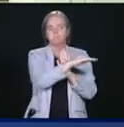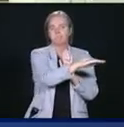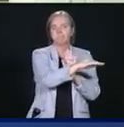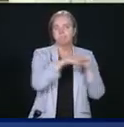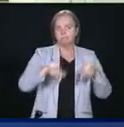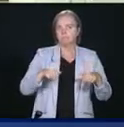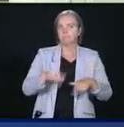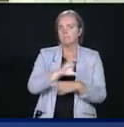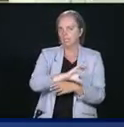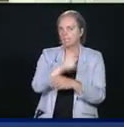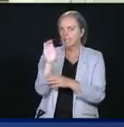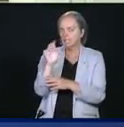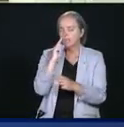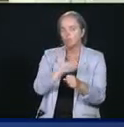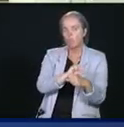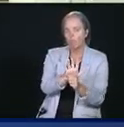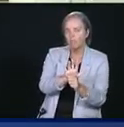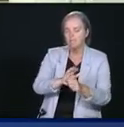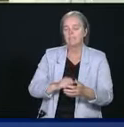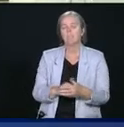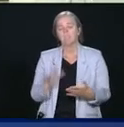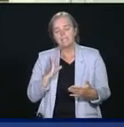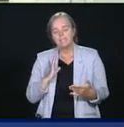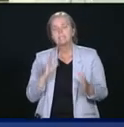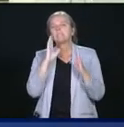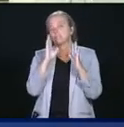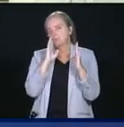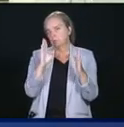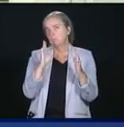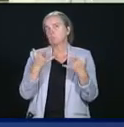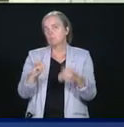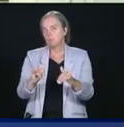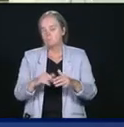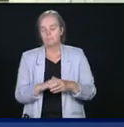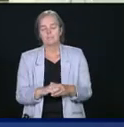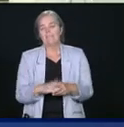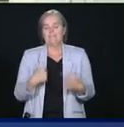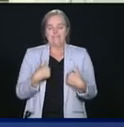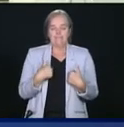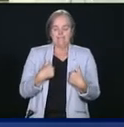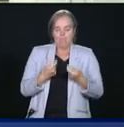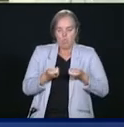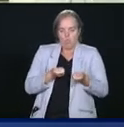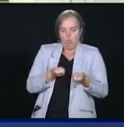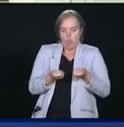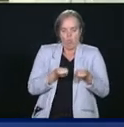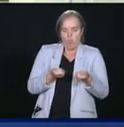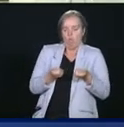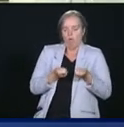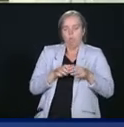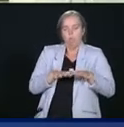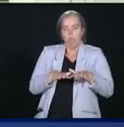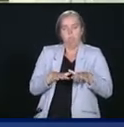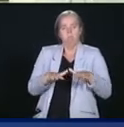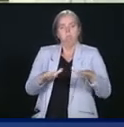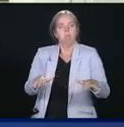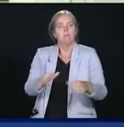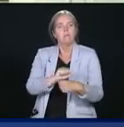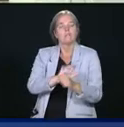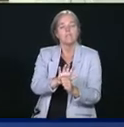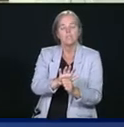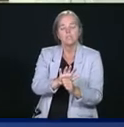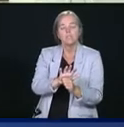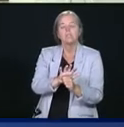au Canada. Maintenant, la situation reste très grave, mais plus nous pouvons contrôler la propagation du virus, plus nous